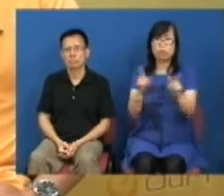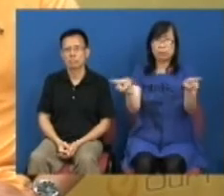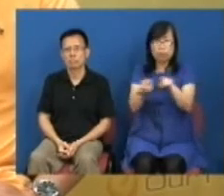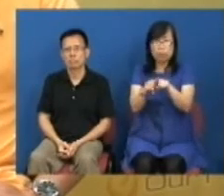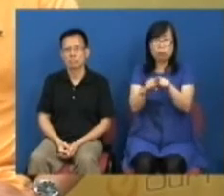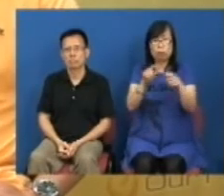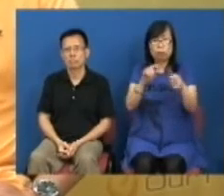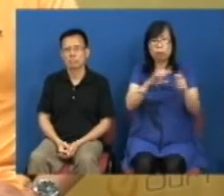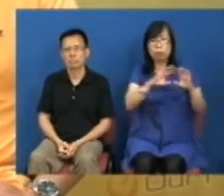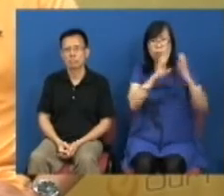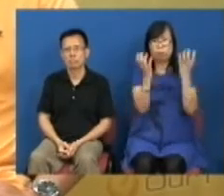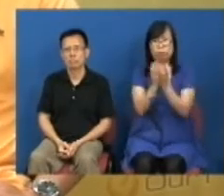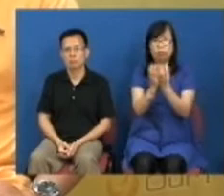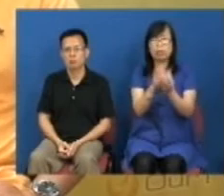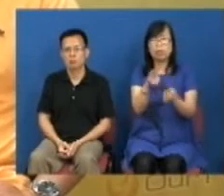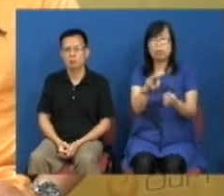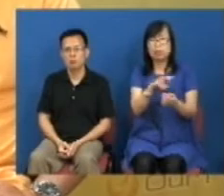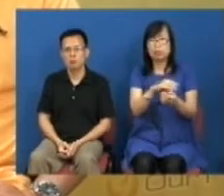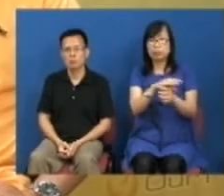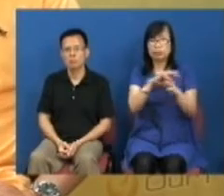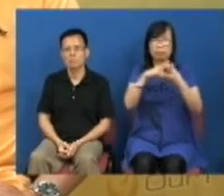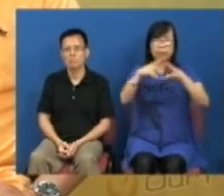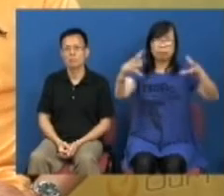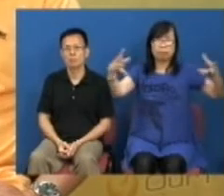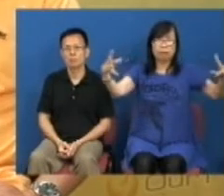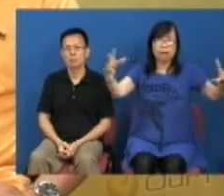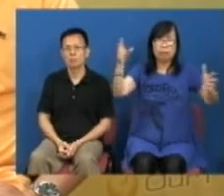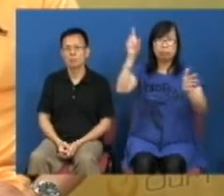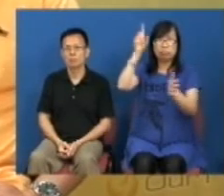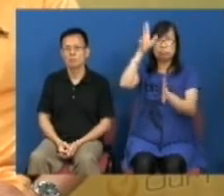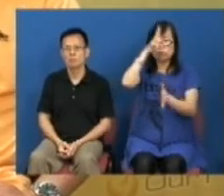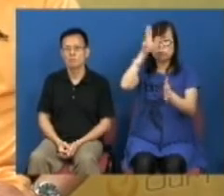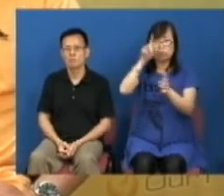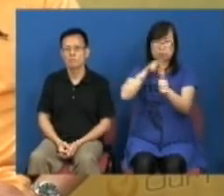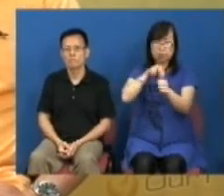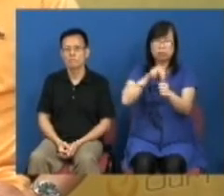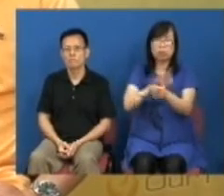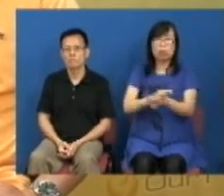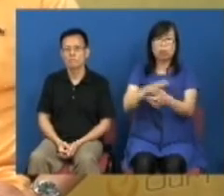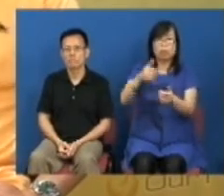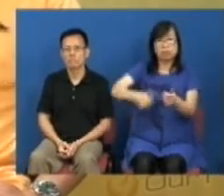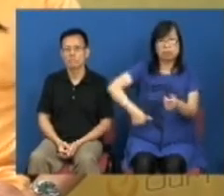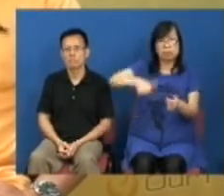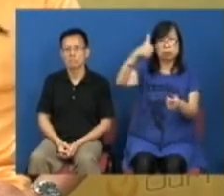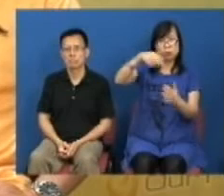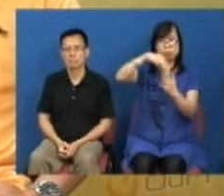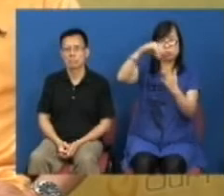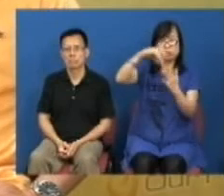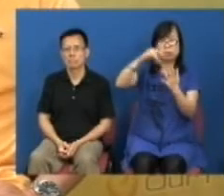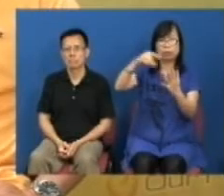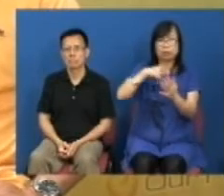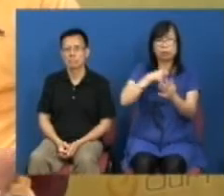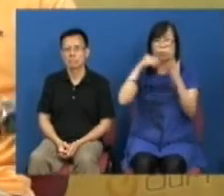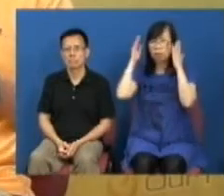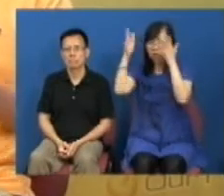很金权式的或者是大量的政治捐献才能够令他们赢取选举然后赢了选举之后又要向